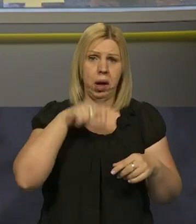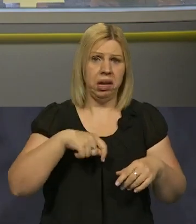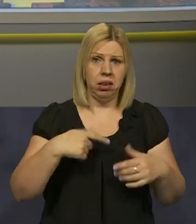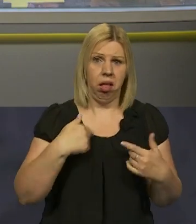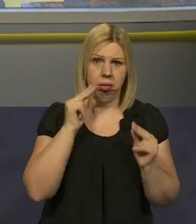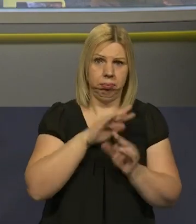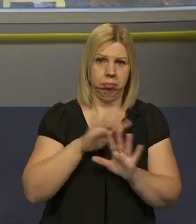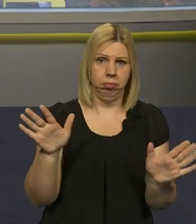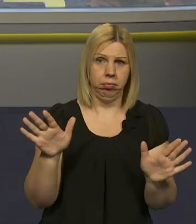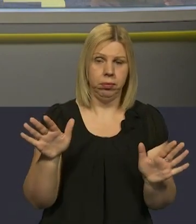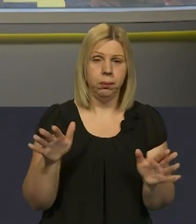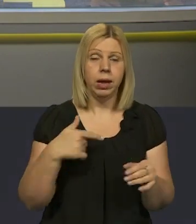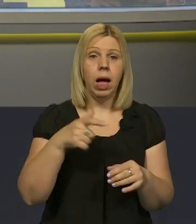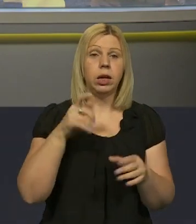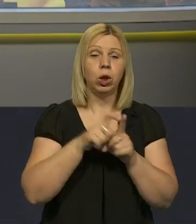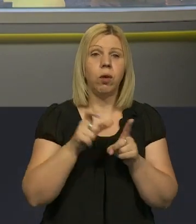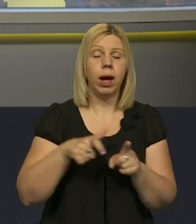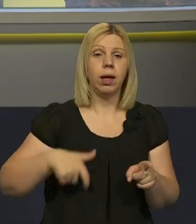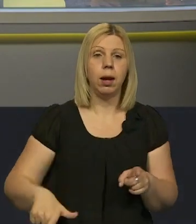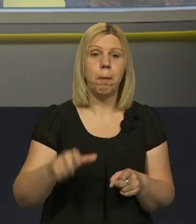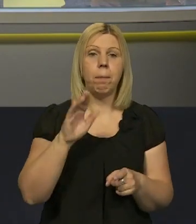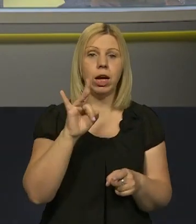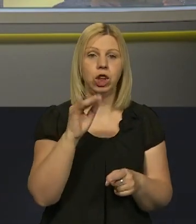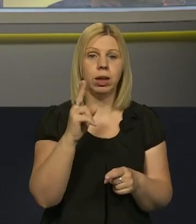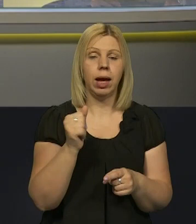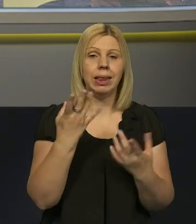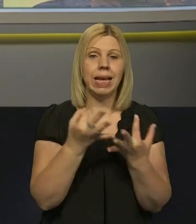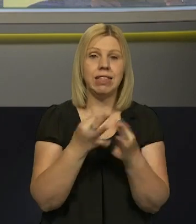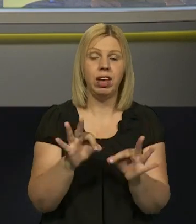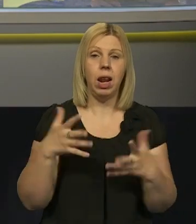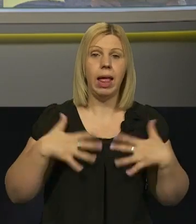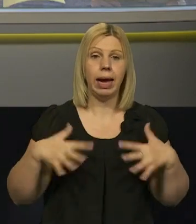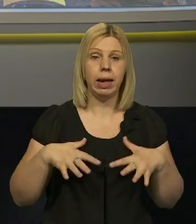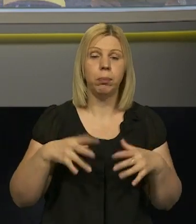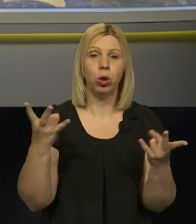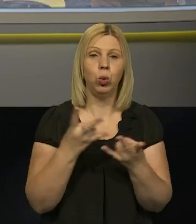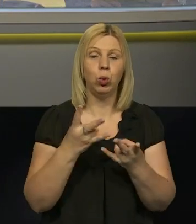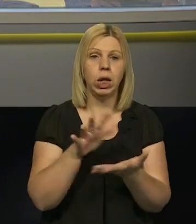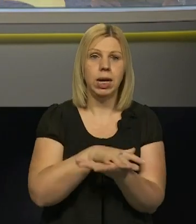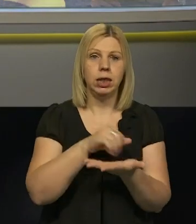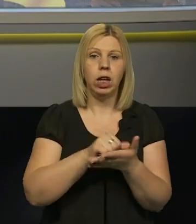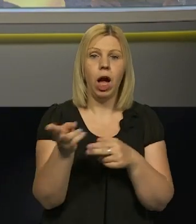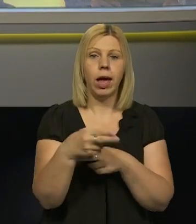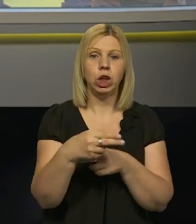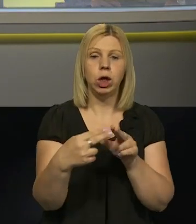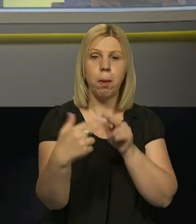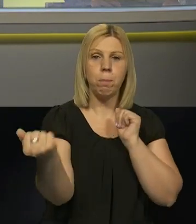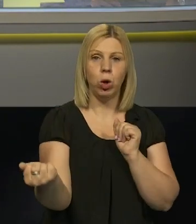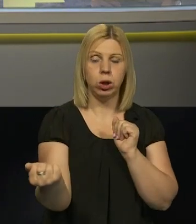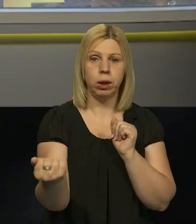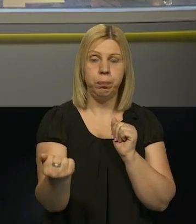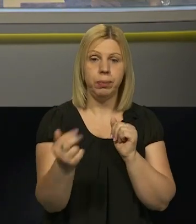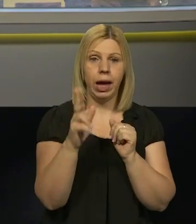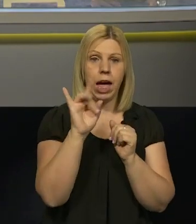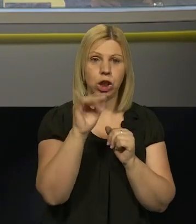Пане Олеже, за словами генерала-майора Дмитра Марченка, для звільнення Криму потрібно знищити Керченський міст. Коли